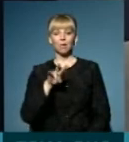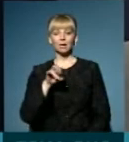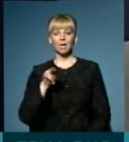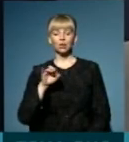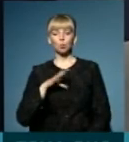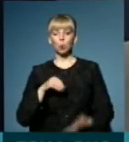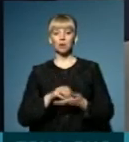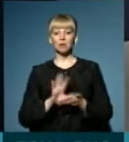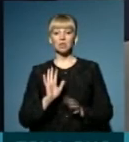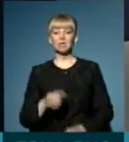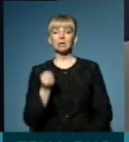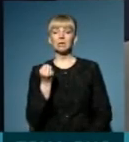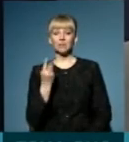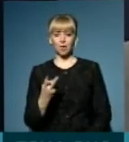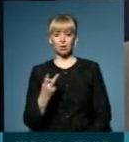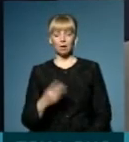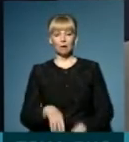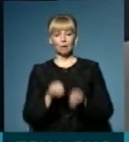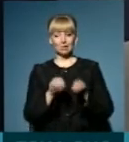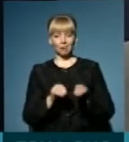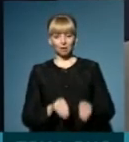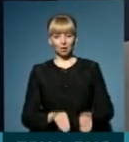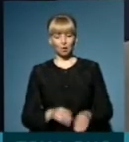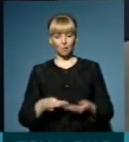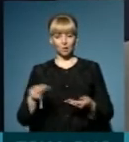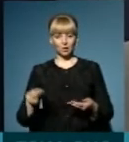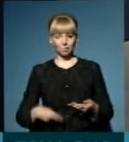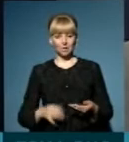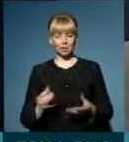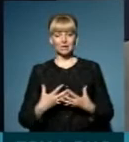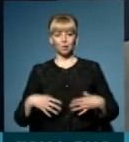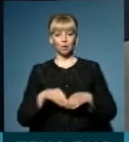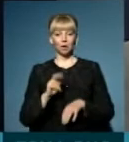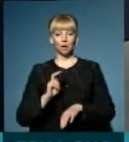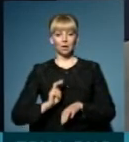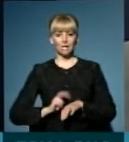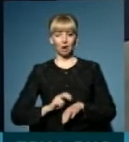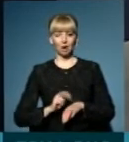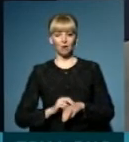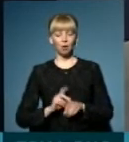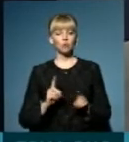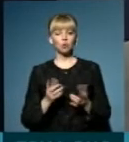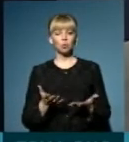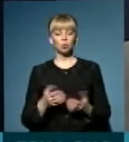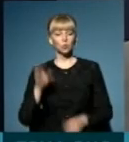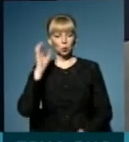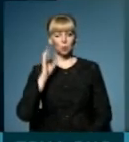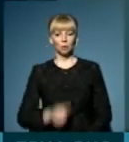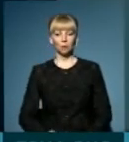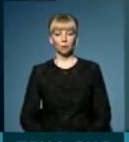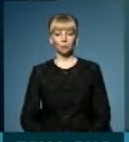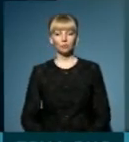зареєстровано лише 12 декларацій, підписаними із сімейними лікарями. Чому? Слухаємо.